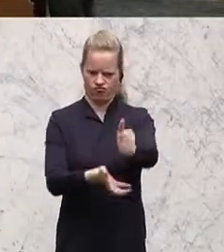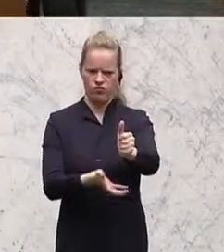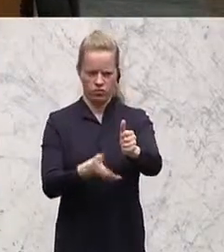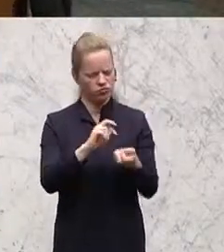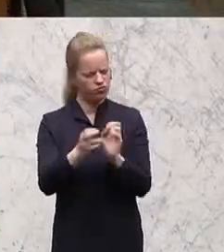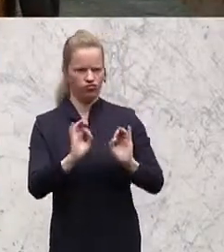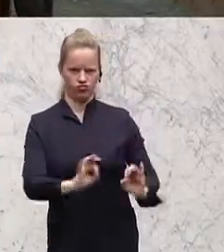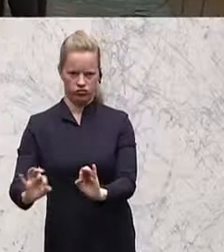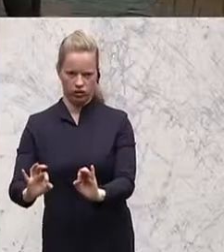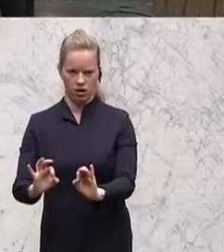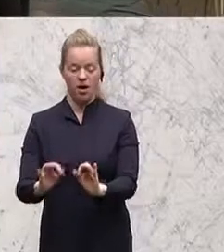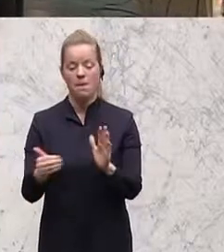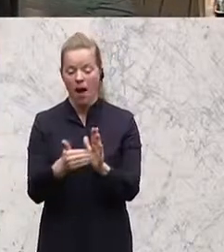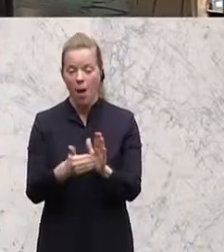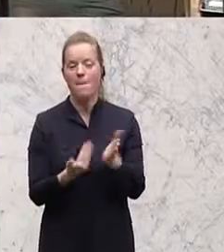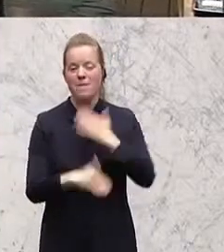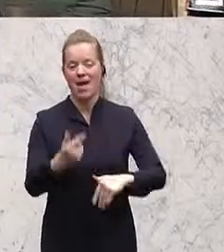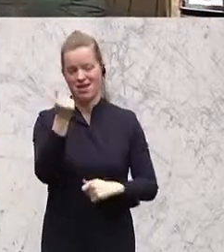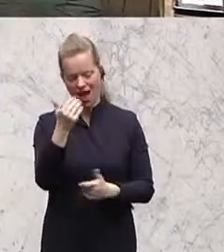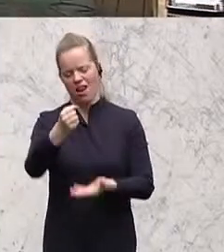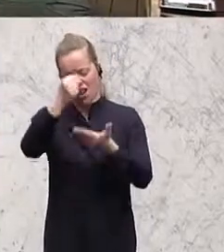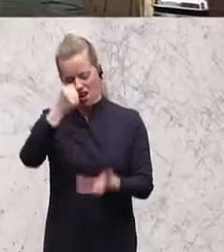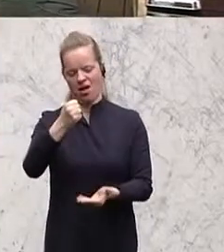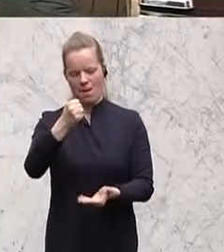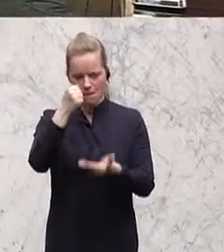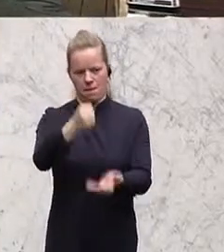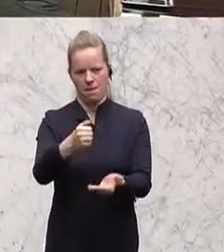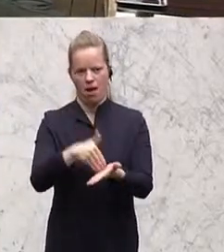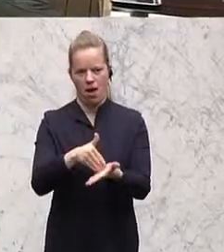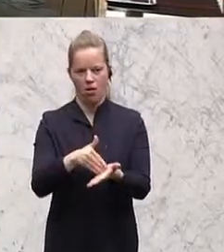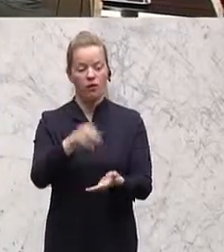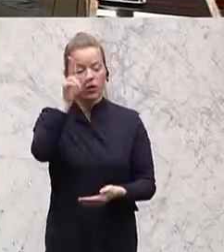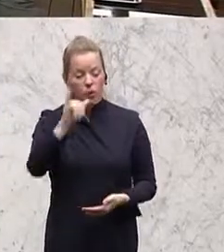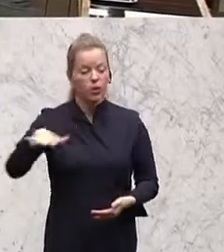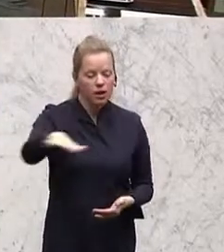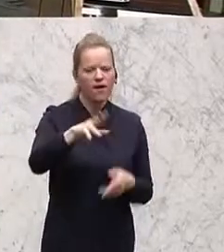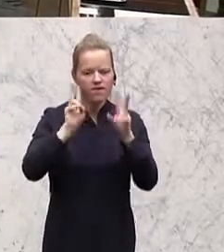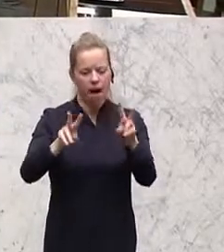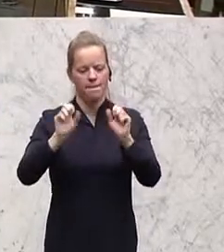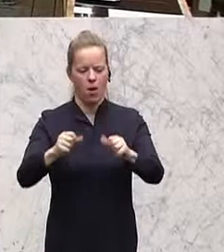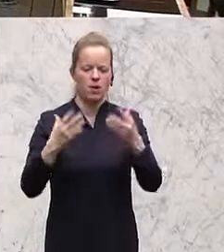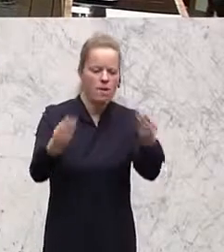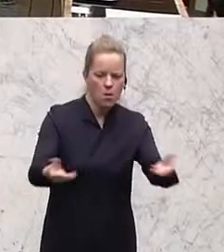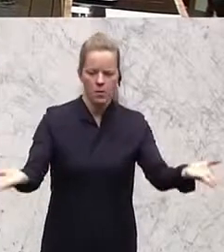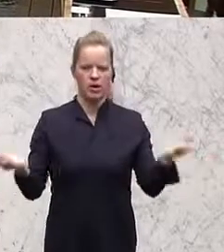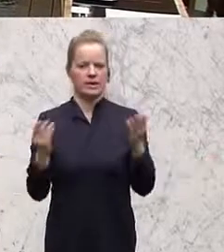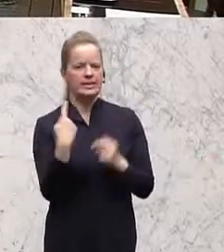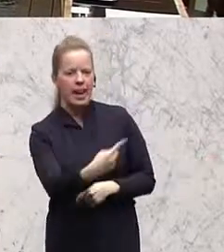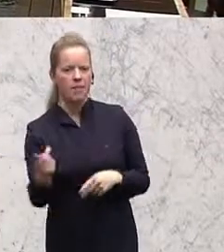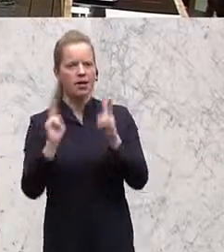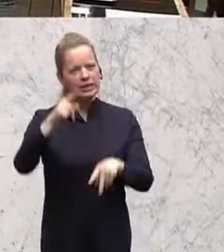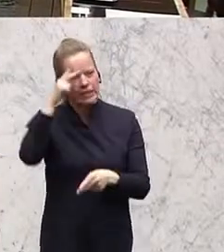Dafür werden wir signifikant mehr Geld in die Hand nehmen müssen, und den Universitäten auch zu ermöglichen, im eigenen Ermessen